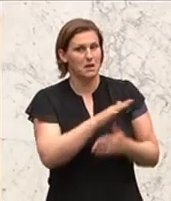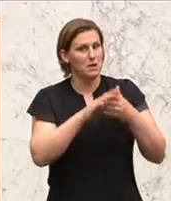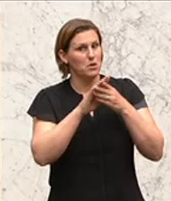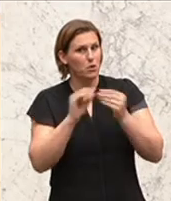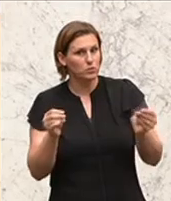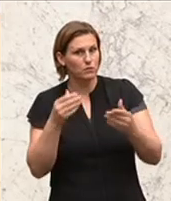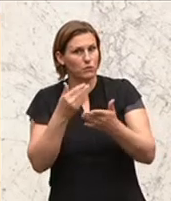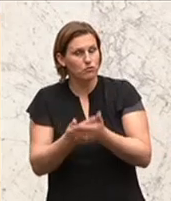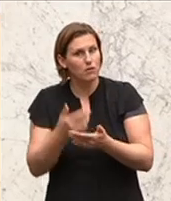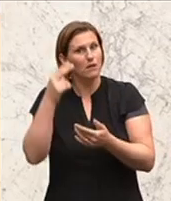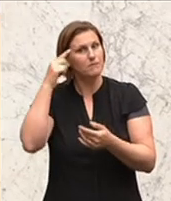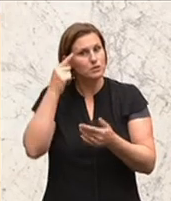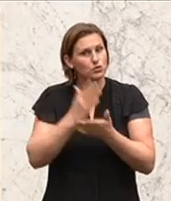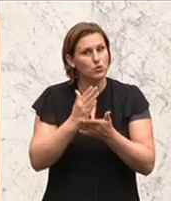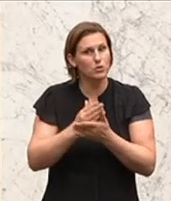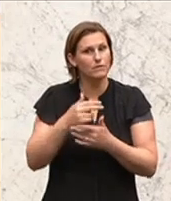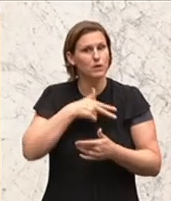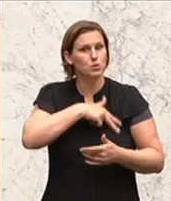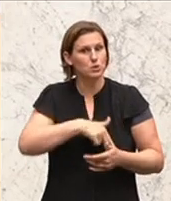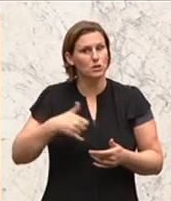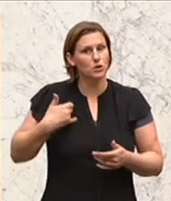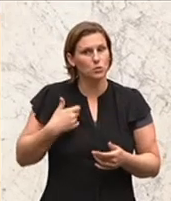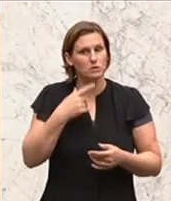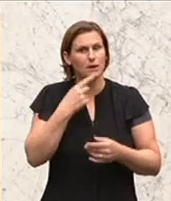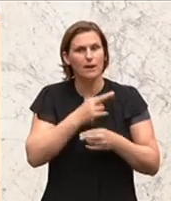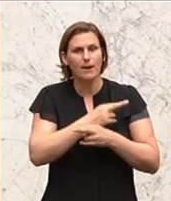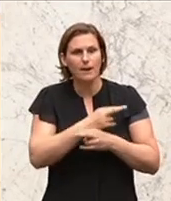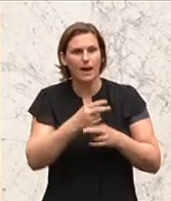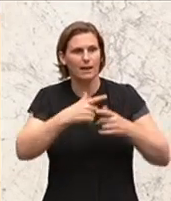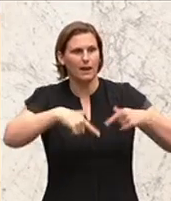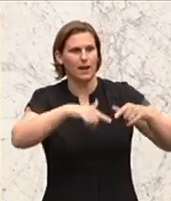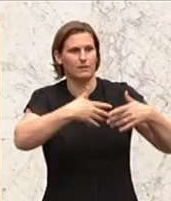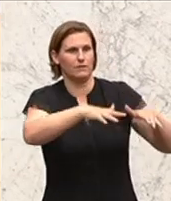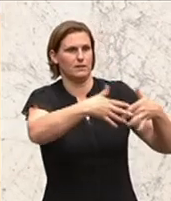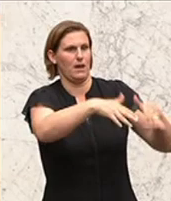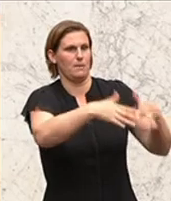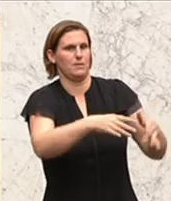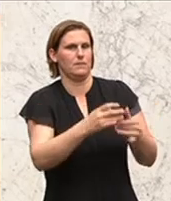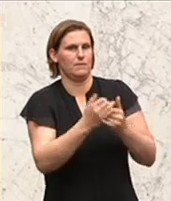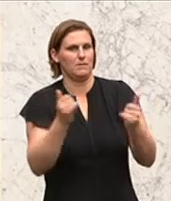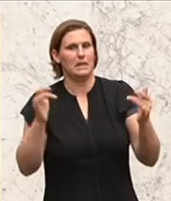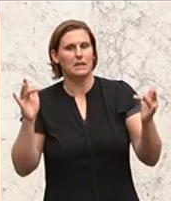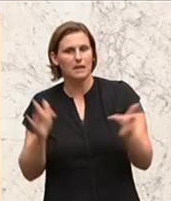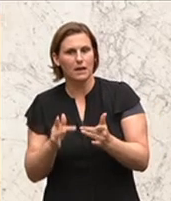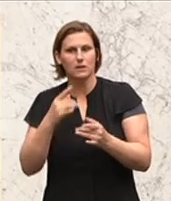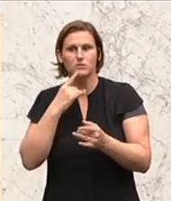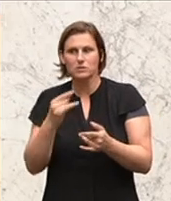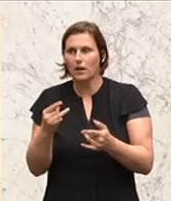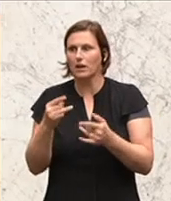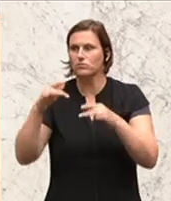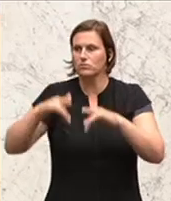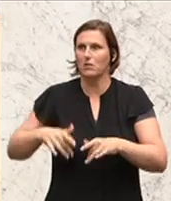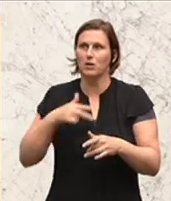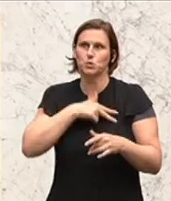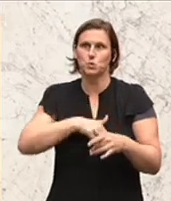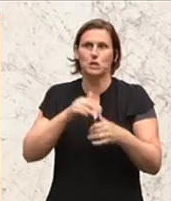aussieht, das wissen wir ja. Die sozialistische Jugend hat sich ja gesagt, bitte die Reichen aus dem Land vertreiben. Die gegenteilige Komponente heißt dann, und diejenigen, die